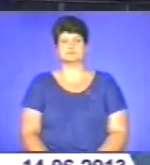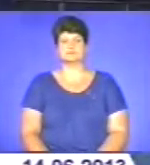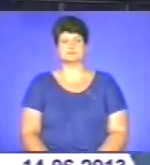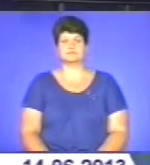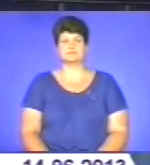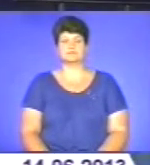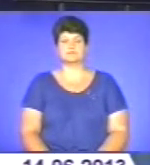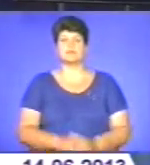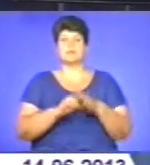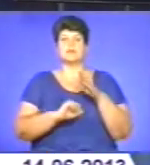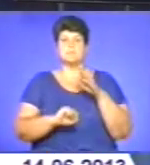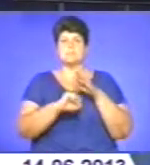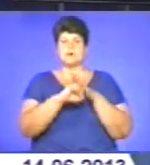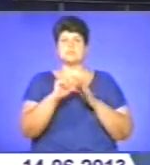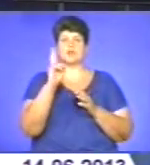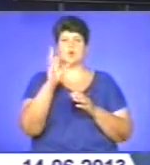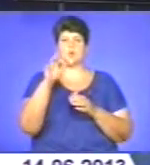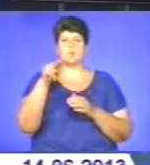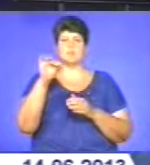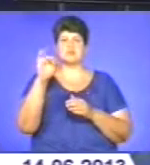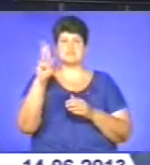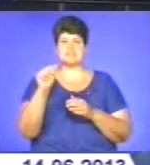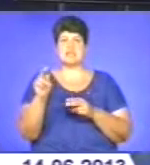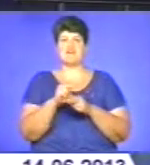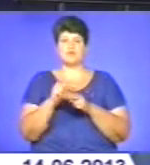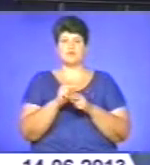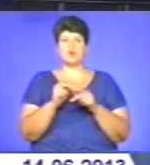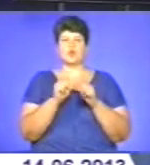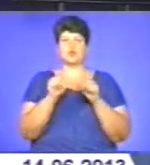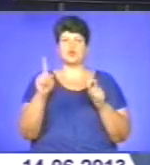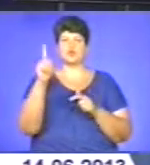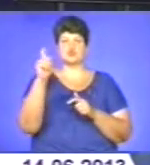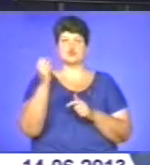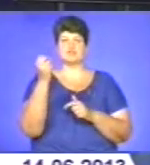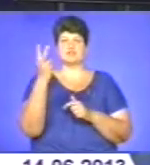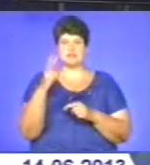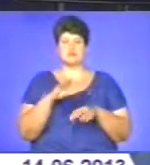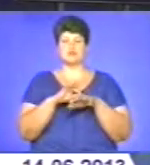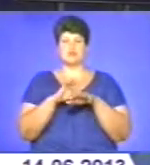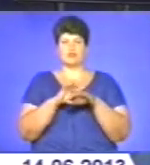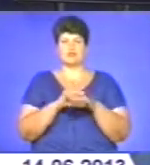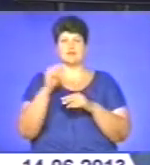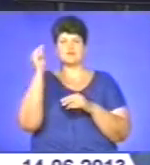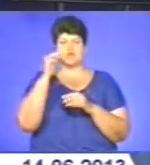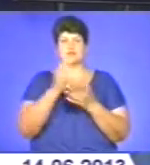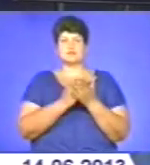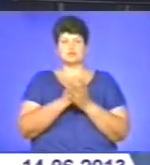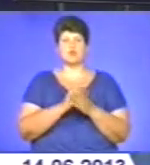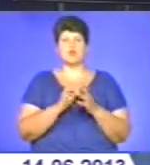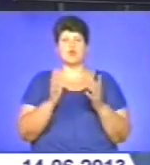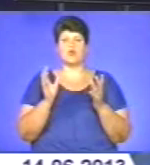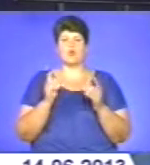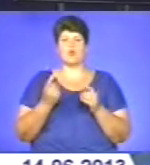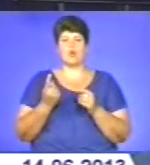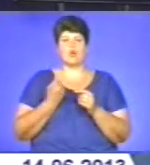На базі Копиченецької виправної колонії номер 112 проходять навчання служб охорони та нагляду забезпечення